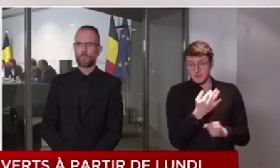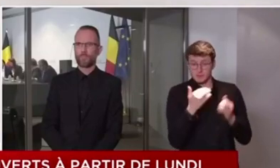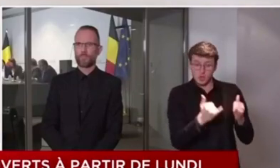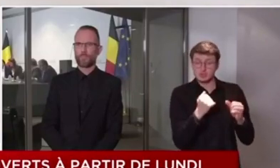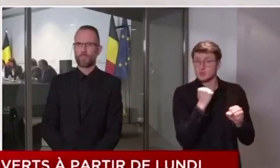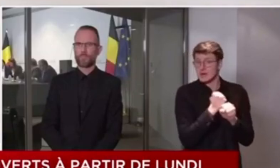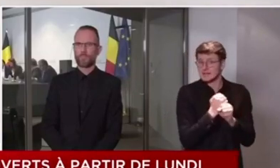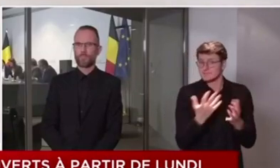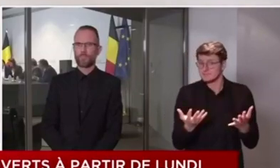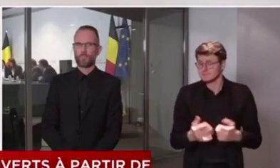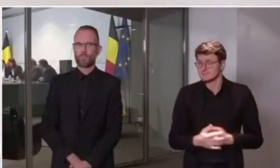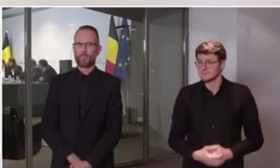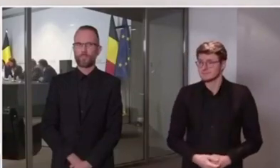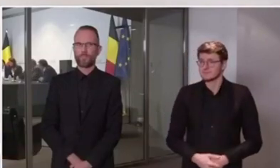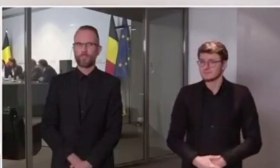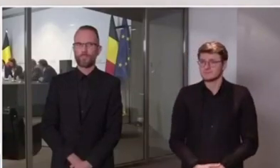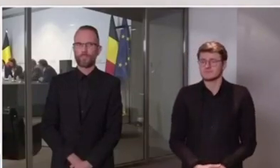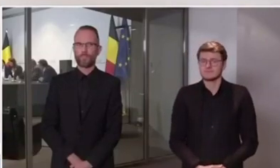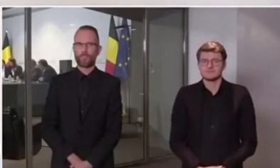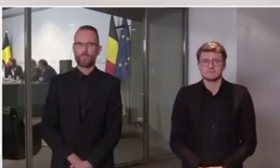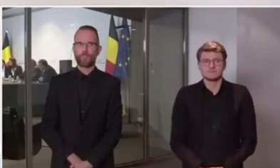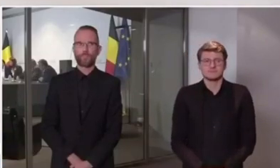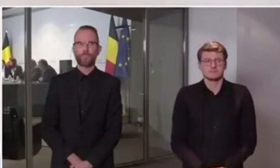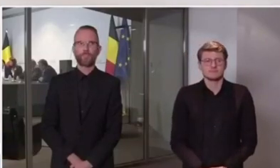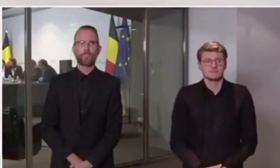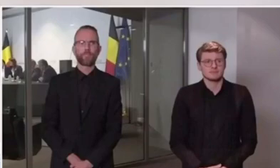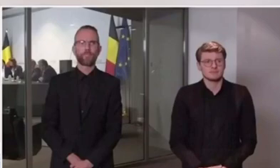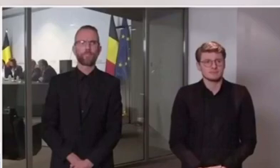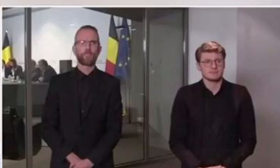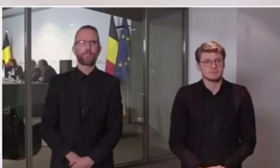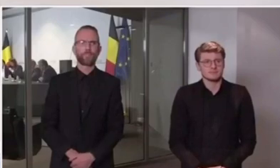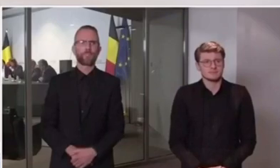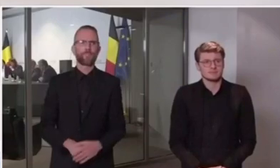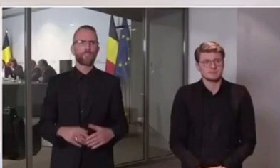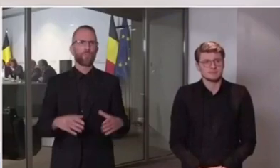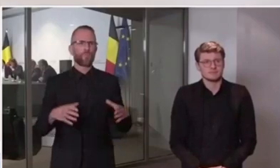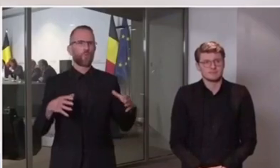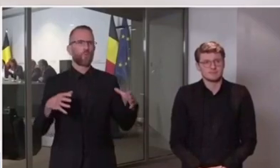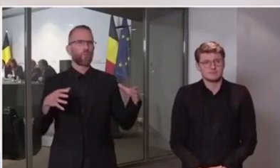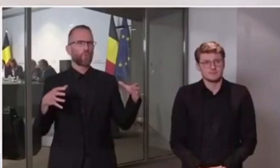encore. sur les analyses et les propositions du groupe en charge de l'exit stratégie.